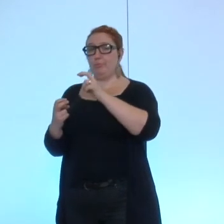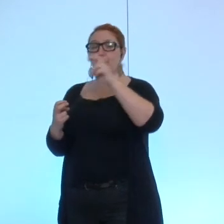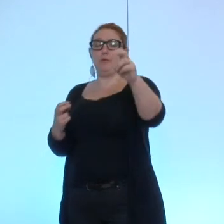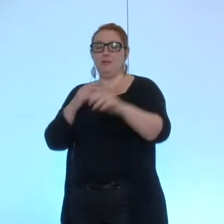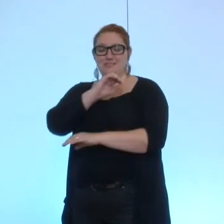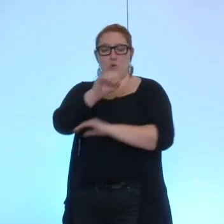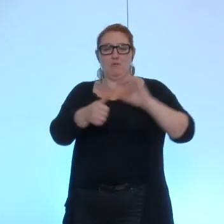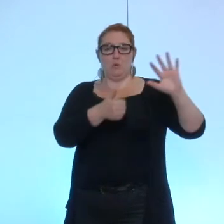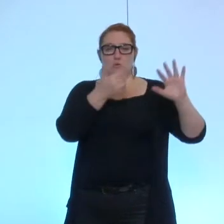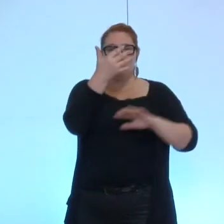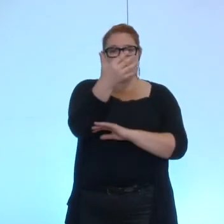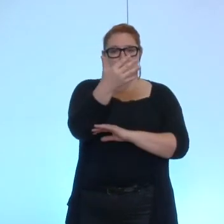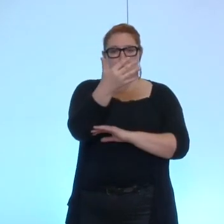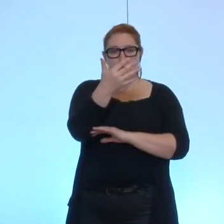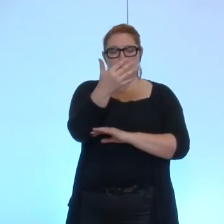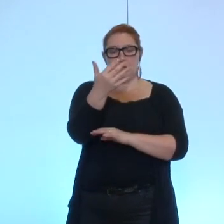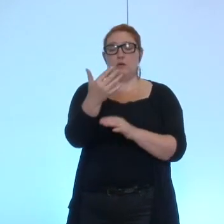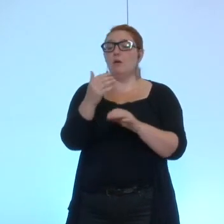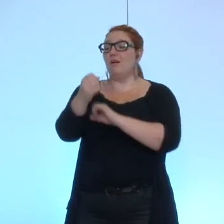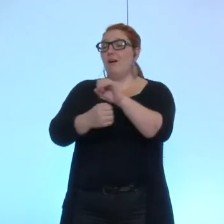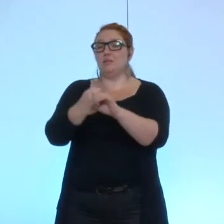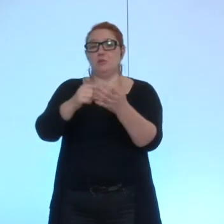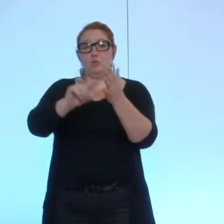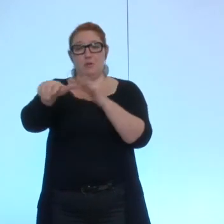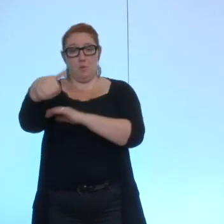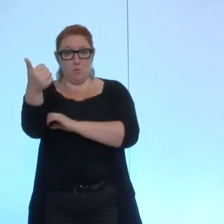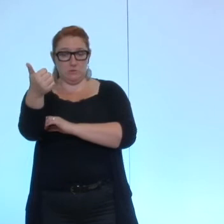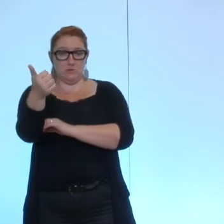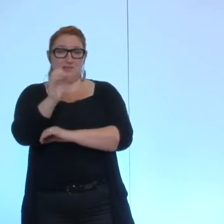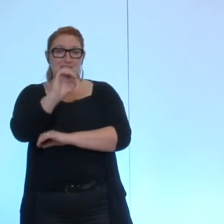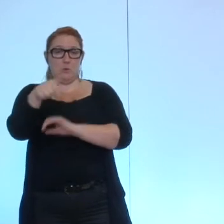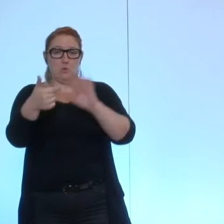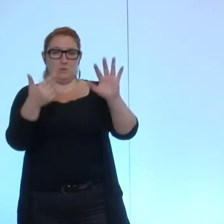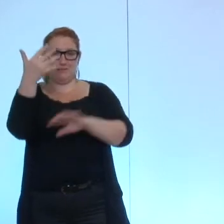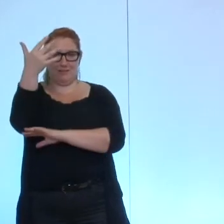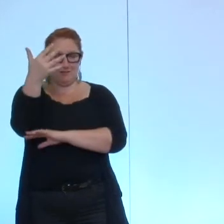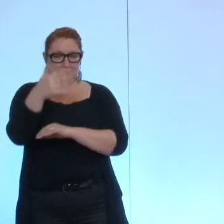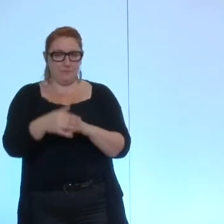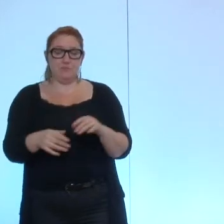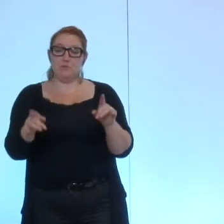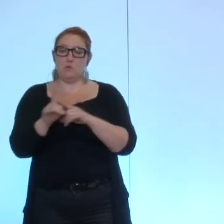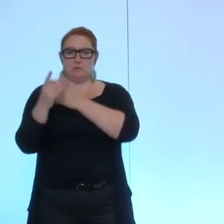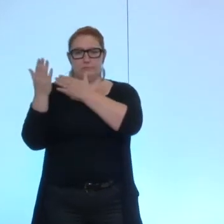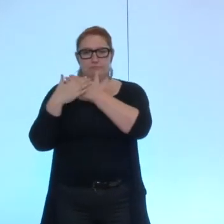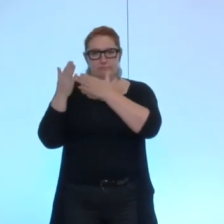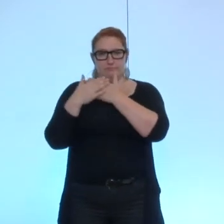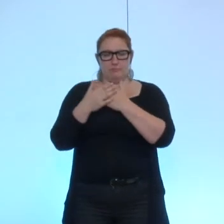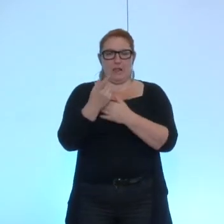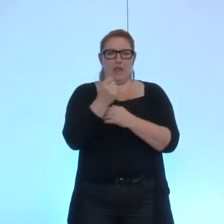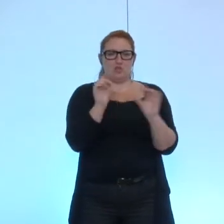0,75 en 2011 elle nous dit également que le renouvellement des immobilisations ne devrait pas être assuré